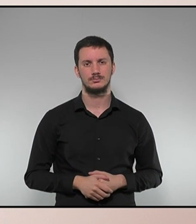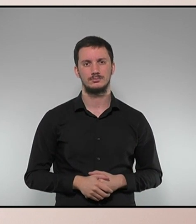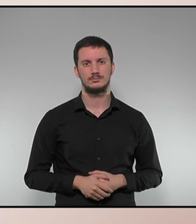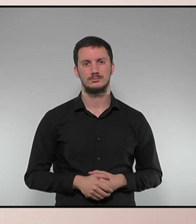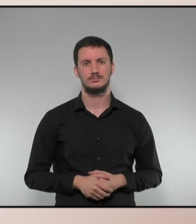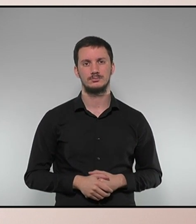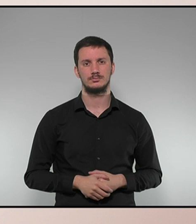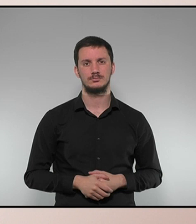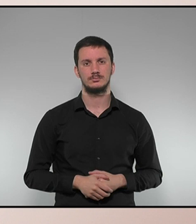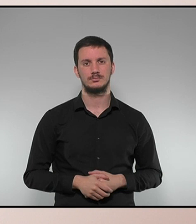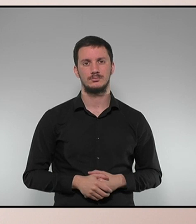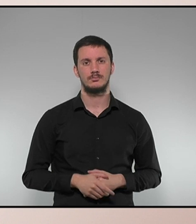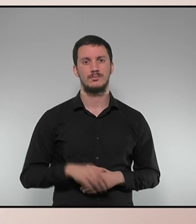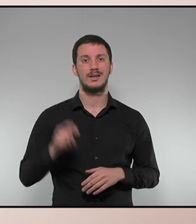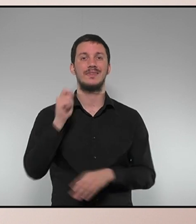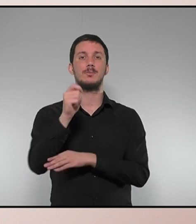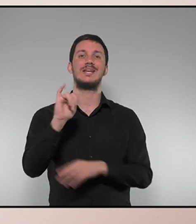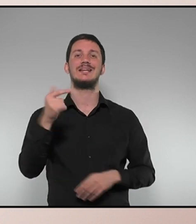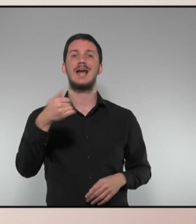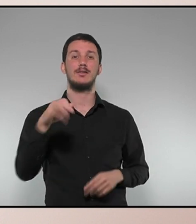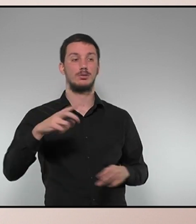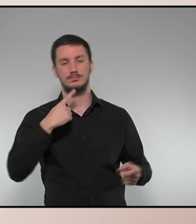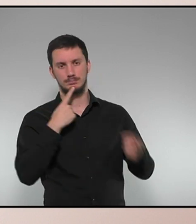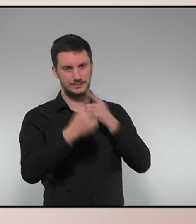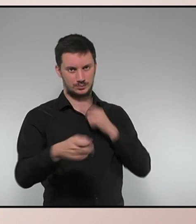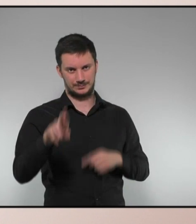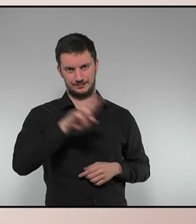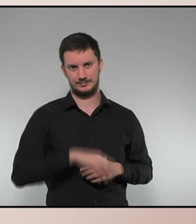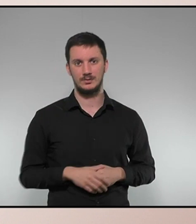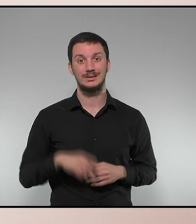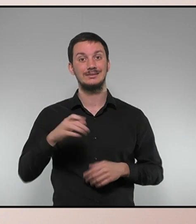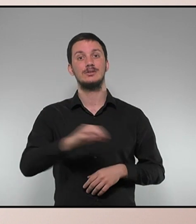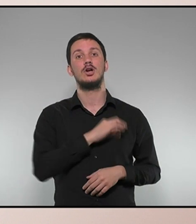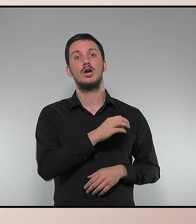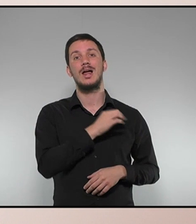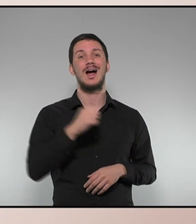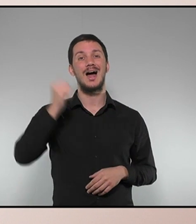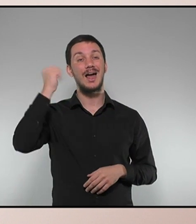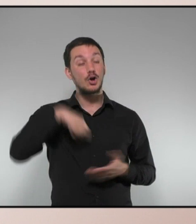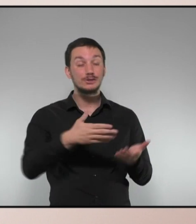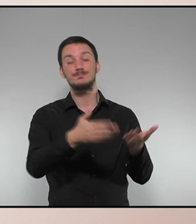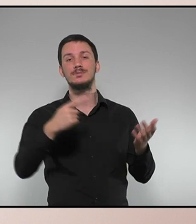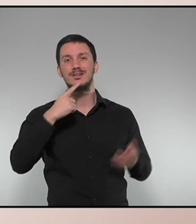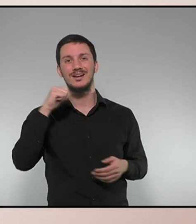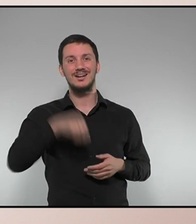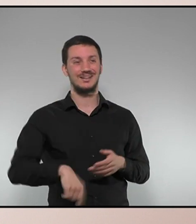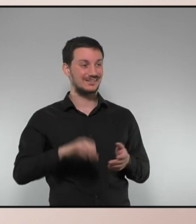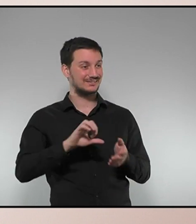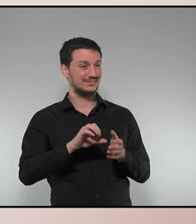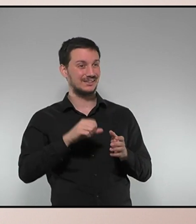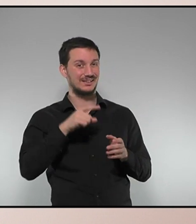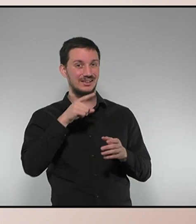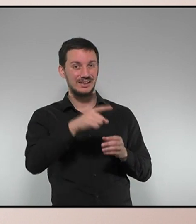Per repreguntar té la paraula el diputat Ignacio Garriga Batte-Concicau. Senyor Aragonès, l'estat de la sanitat catalana és una prova evidente de la